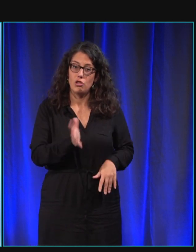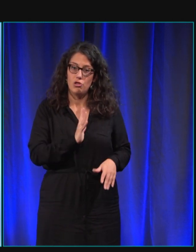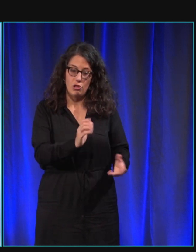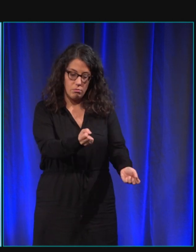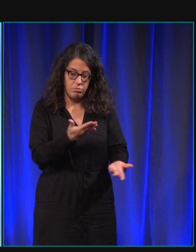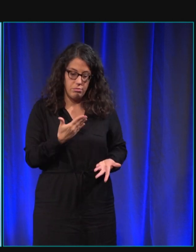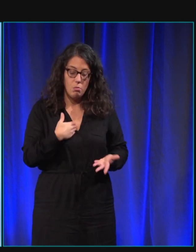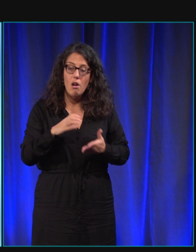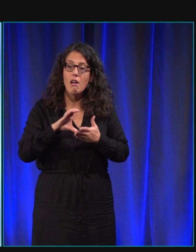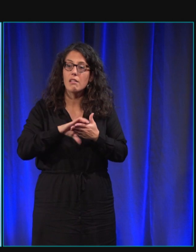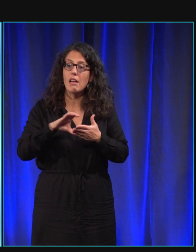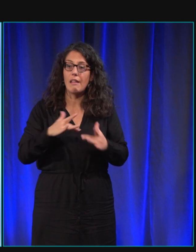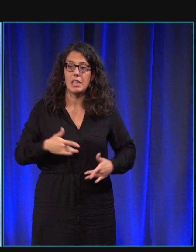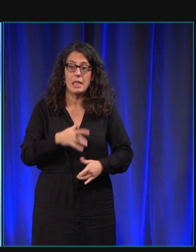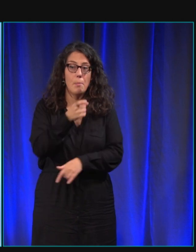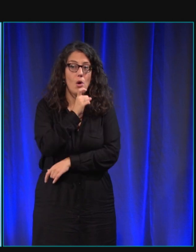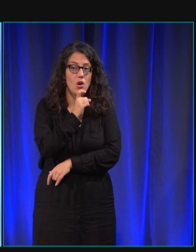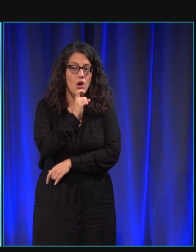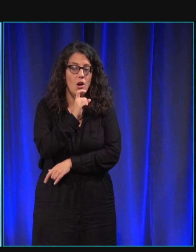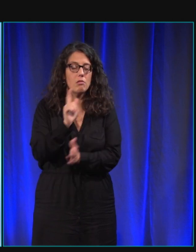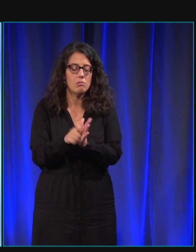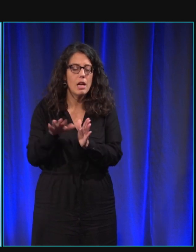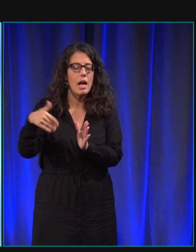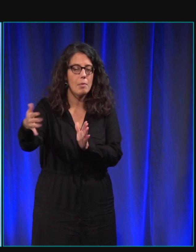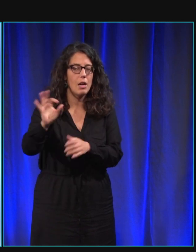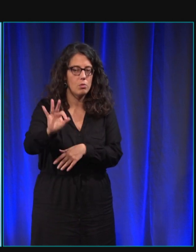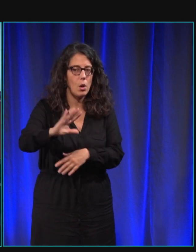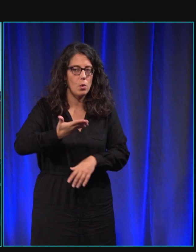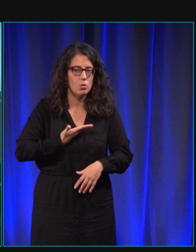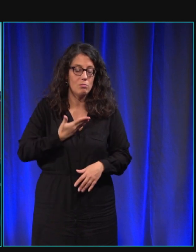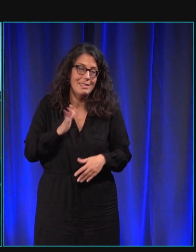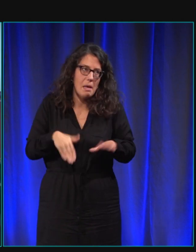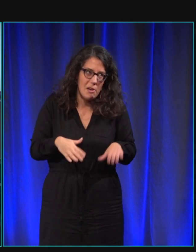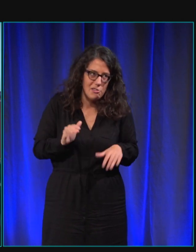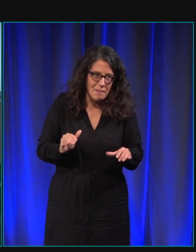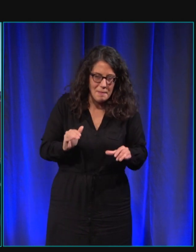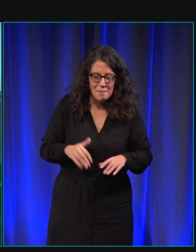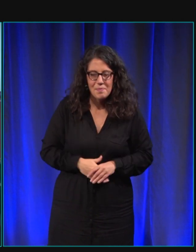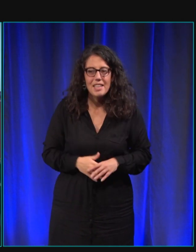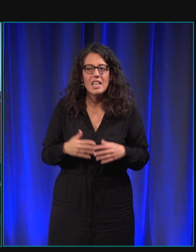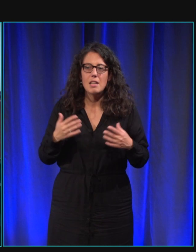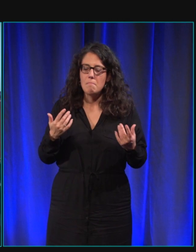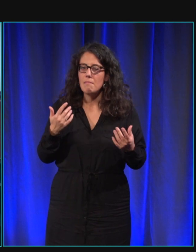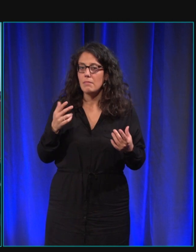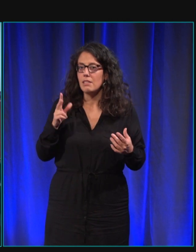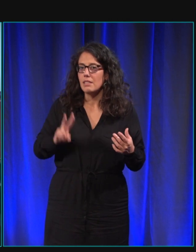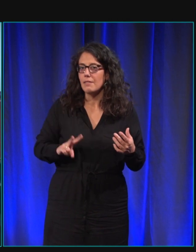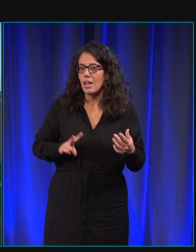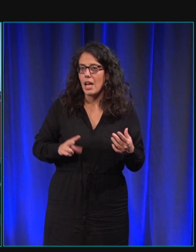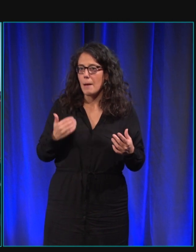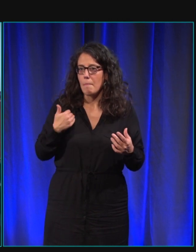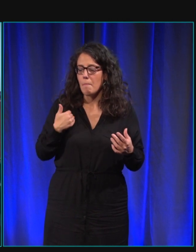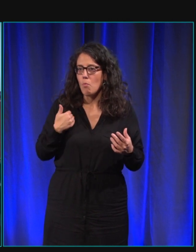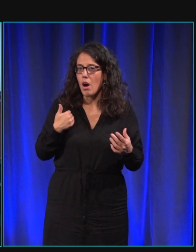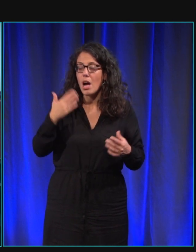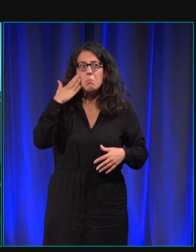après mais du coup ça a marché quand même mais du coup moi je ne pas